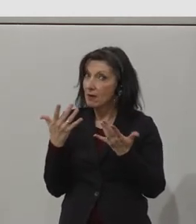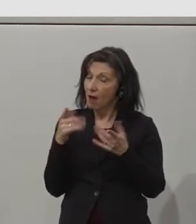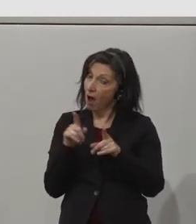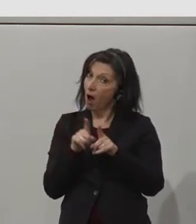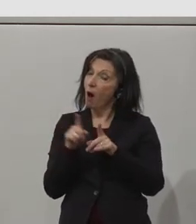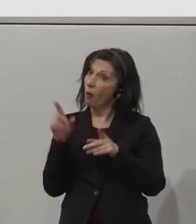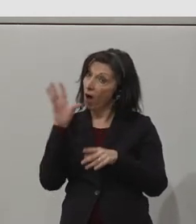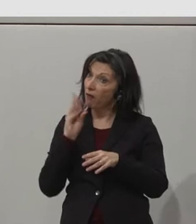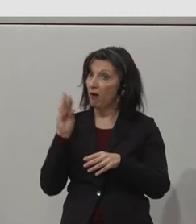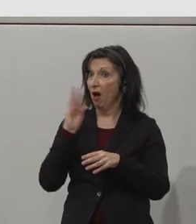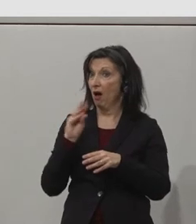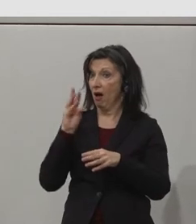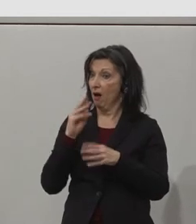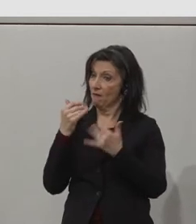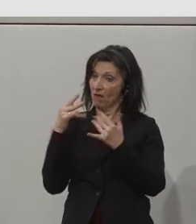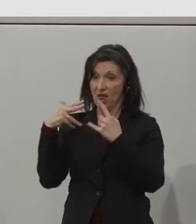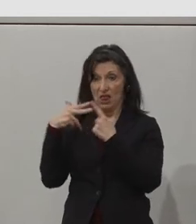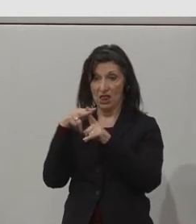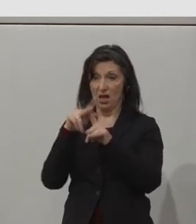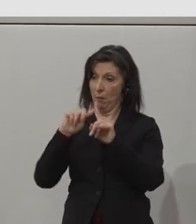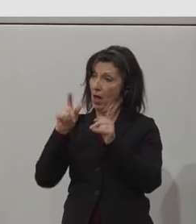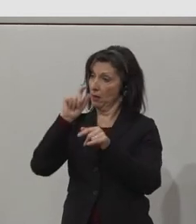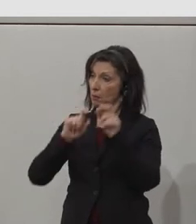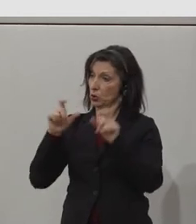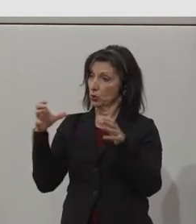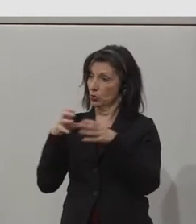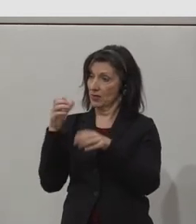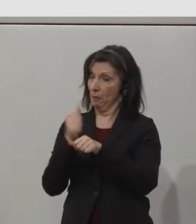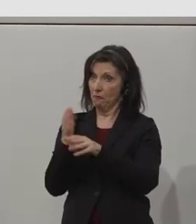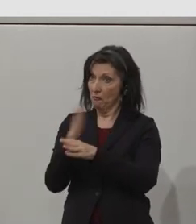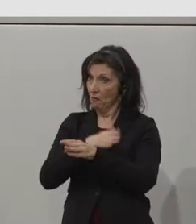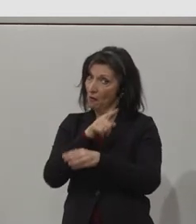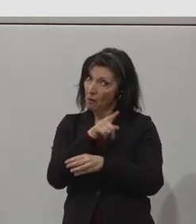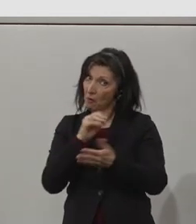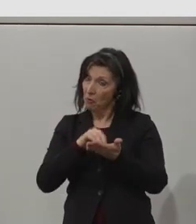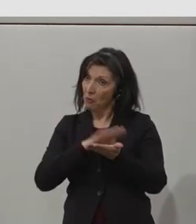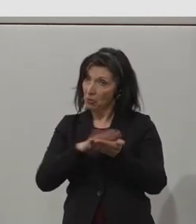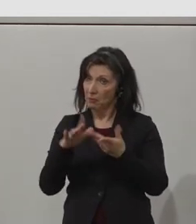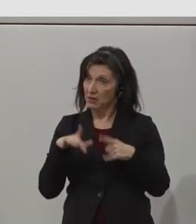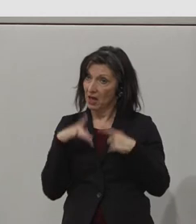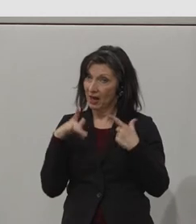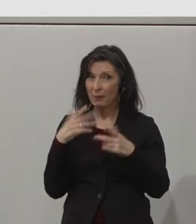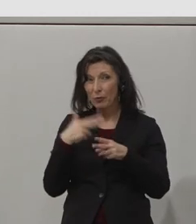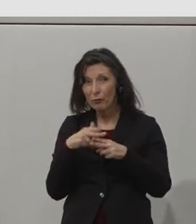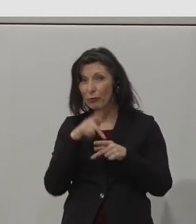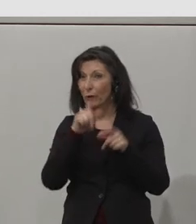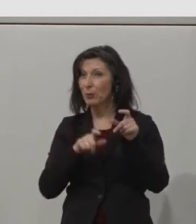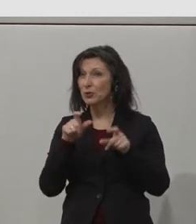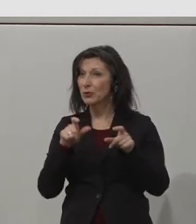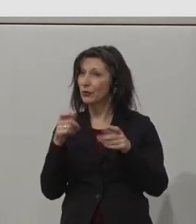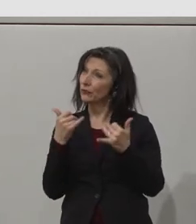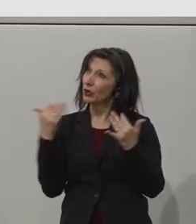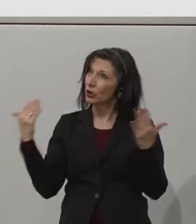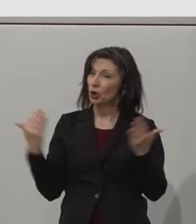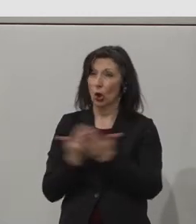opportunity before. But for our graduates, maybe this is something that they have never had the opportunity of being a part of a team, contributing to